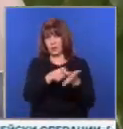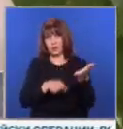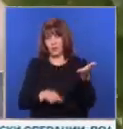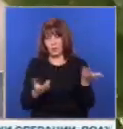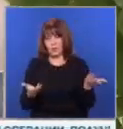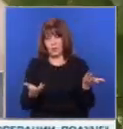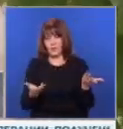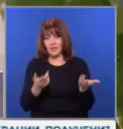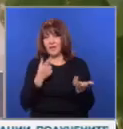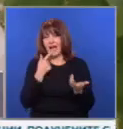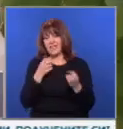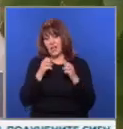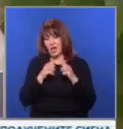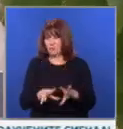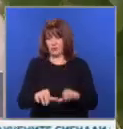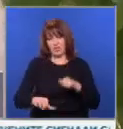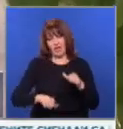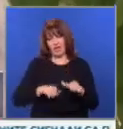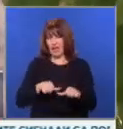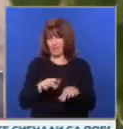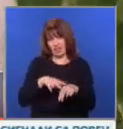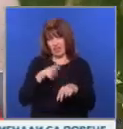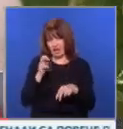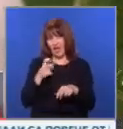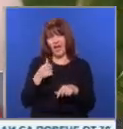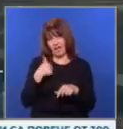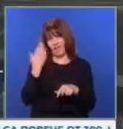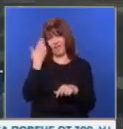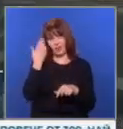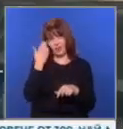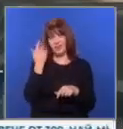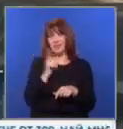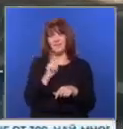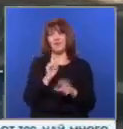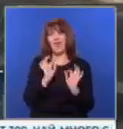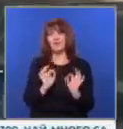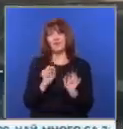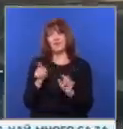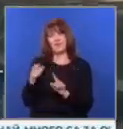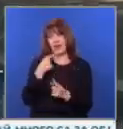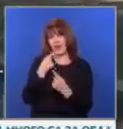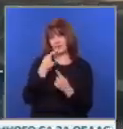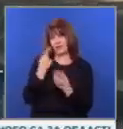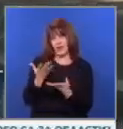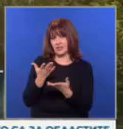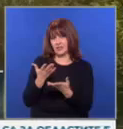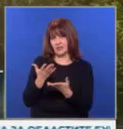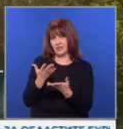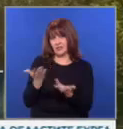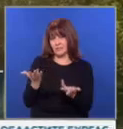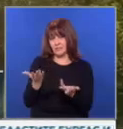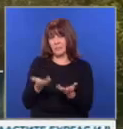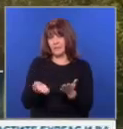Защото си изпушнах нерви, тази че съм виномен, съм виномен, но не е така както тя казва. Видях това в телефона, посегнах им.